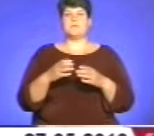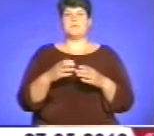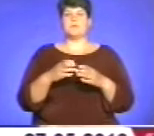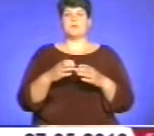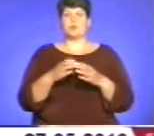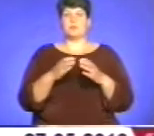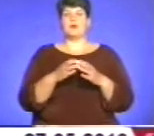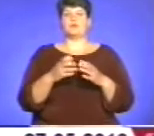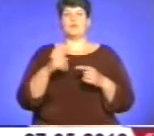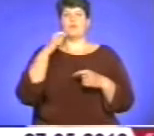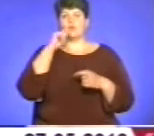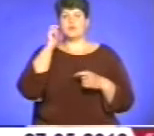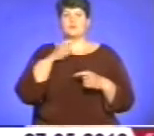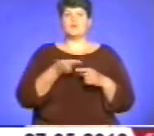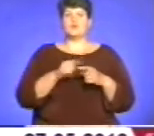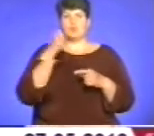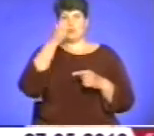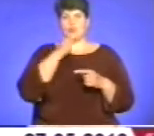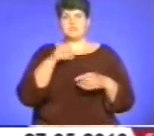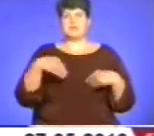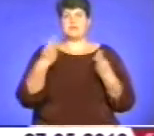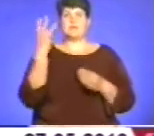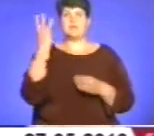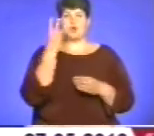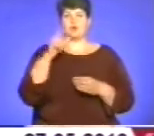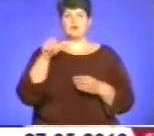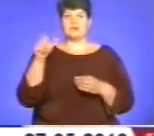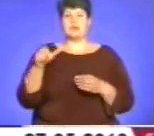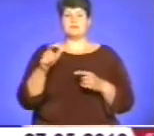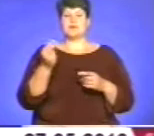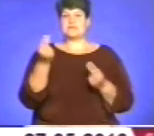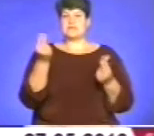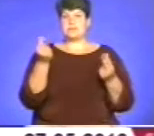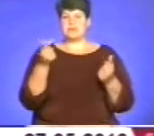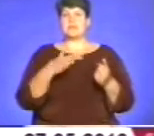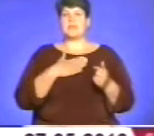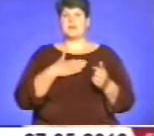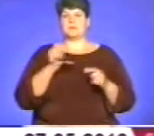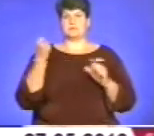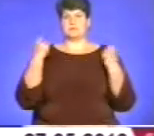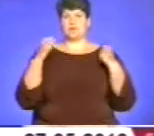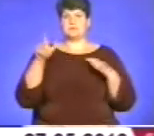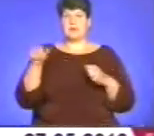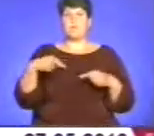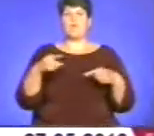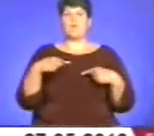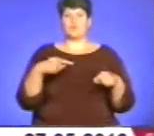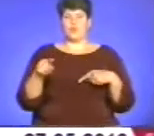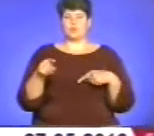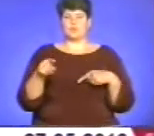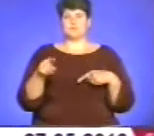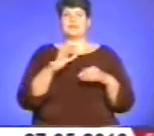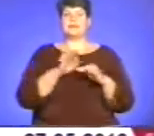В этом году президент Украины отдал трьох человек стипендии нашим спортсменам по футболу. Дети